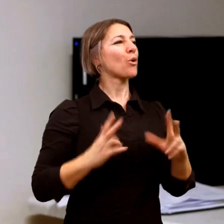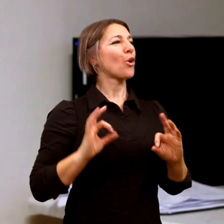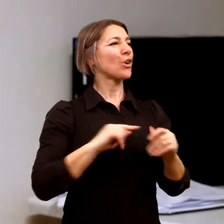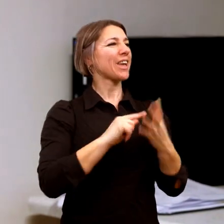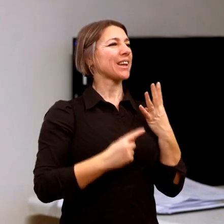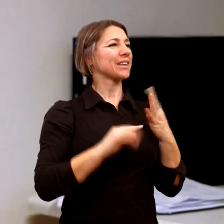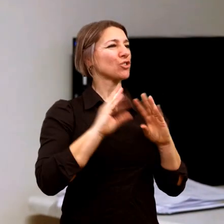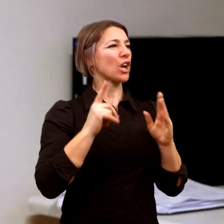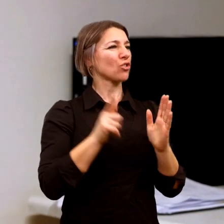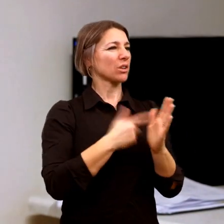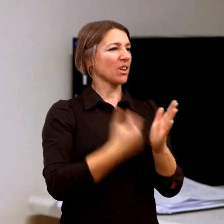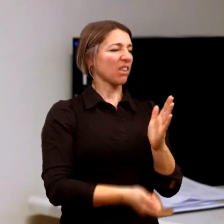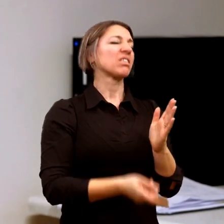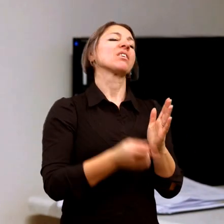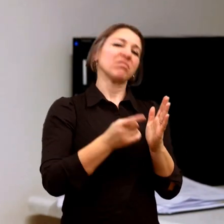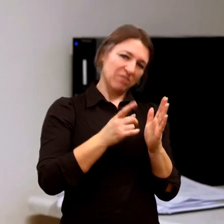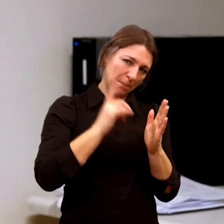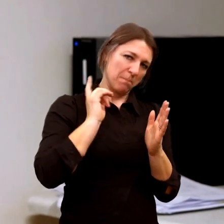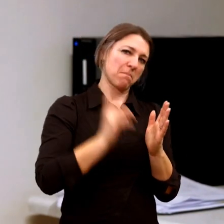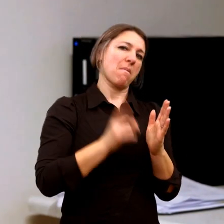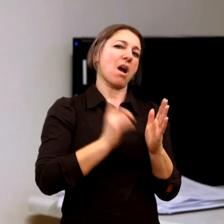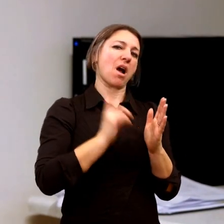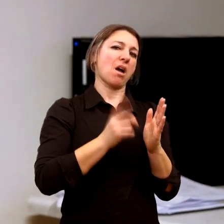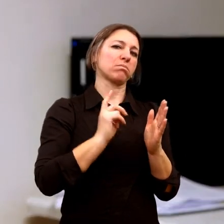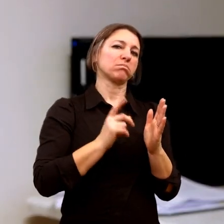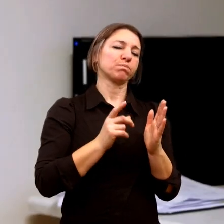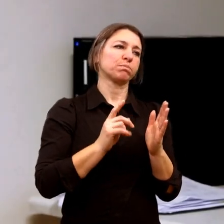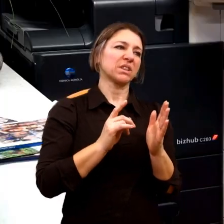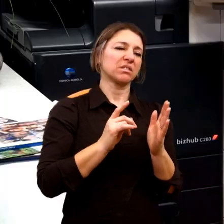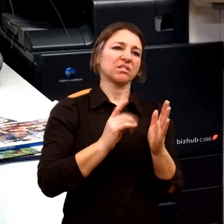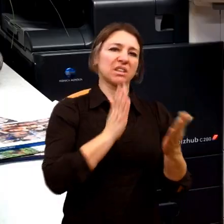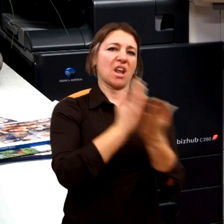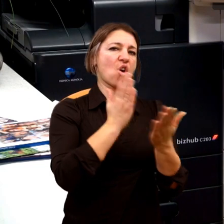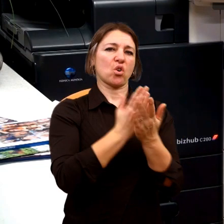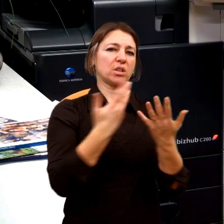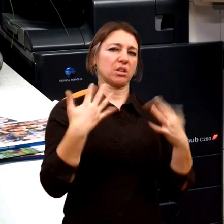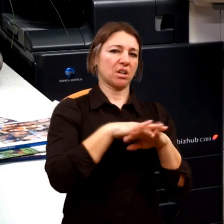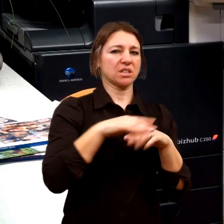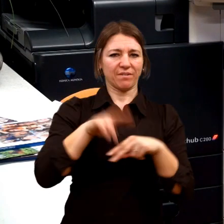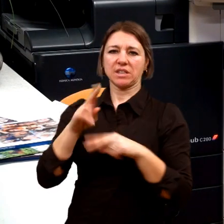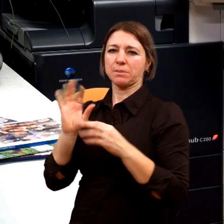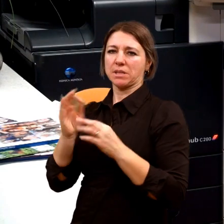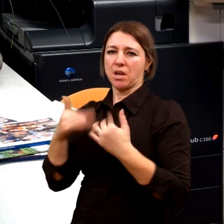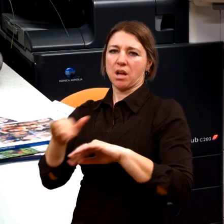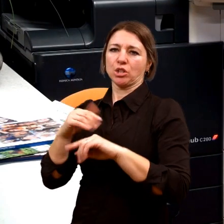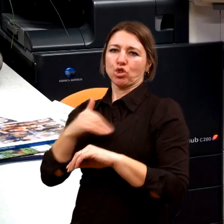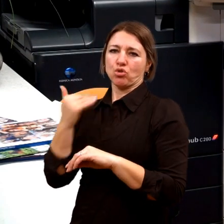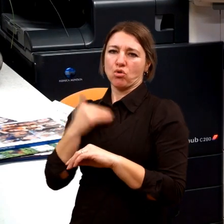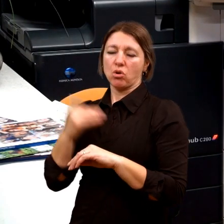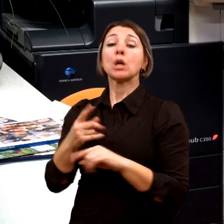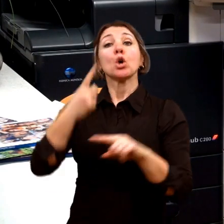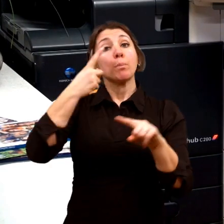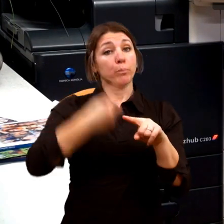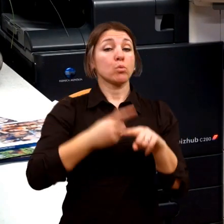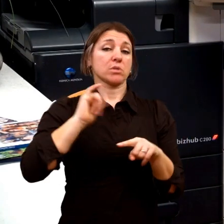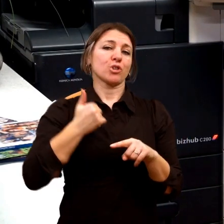si představujeme, že by mělo mít, tak integrace je protismyslná. A pak bychom ještě neměli zapomínat na jednu